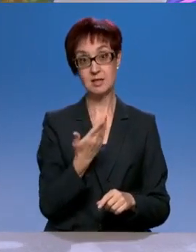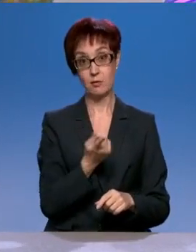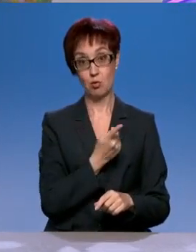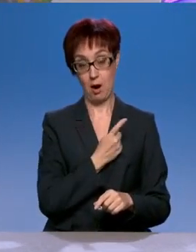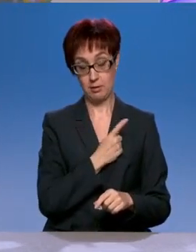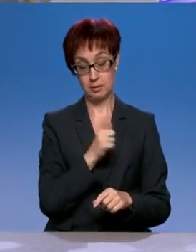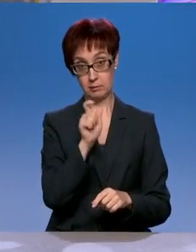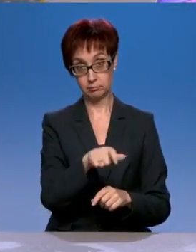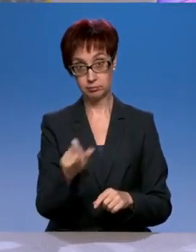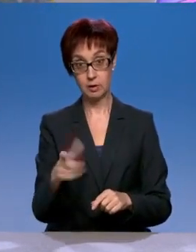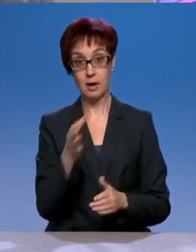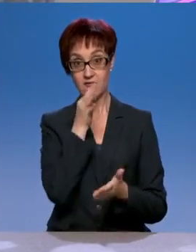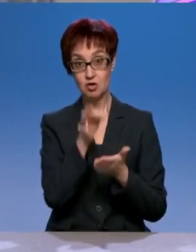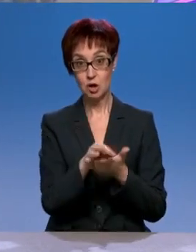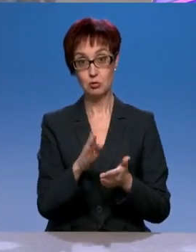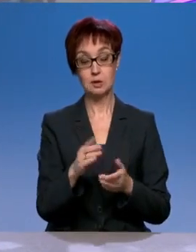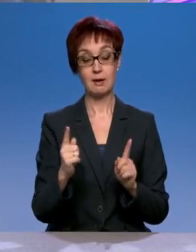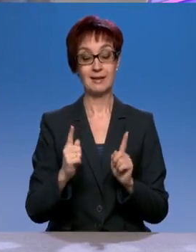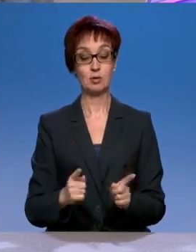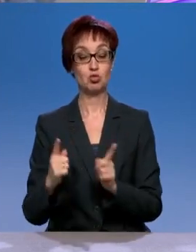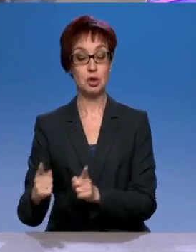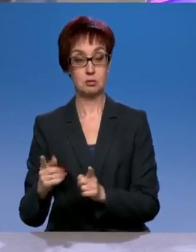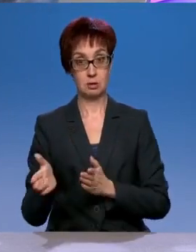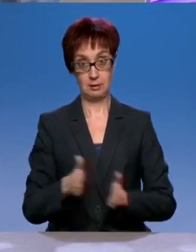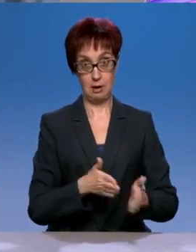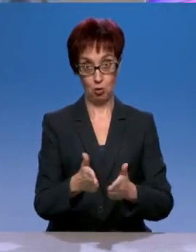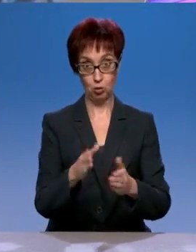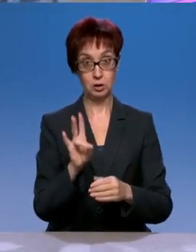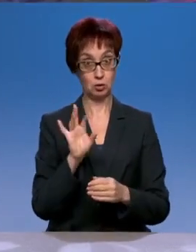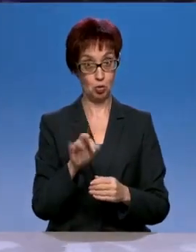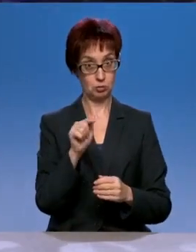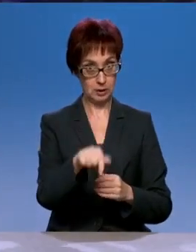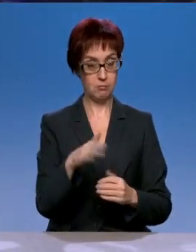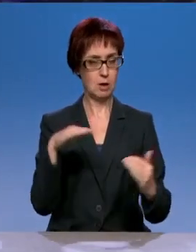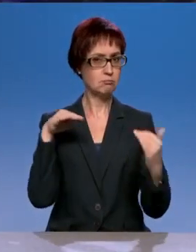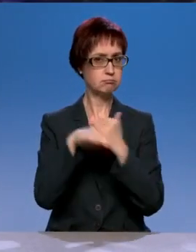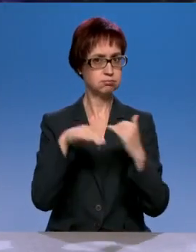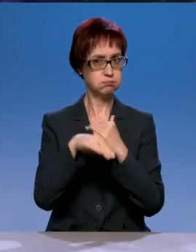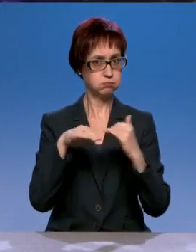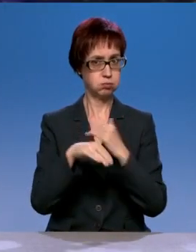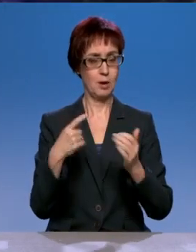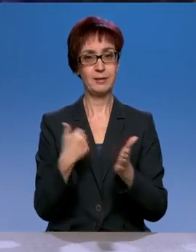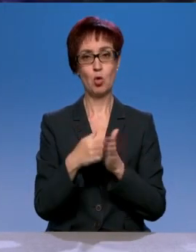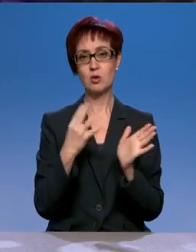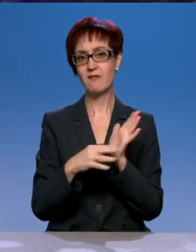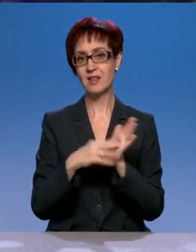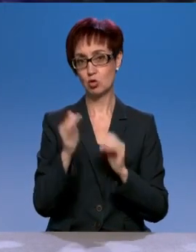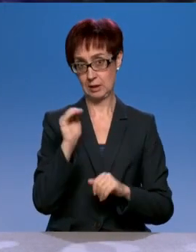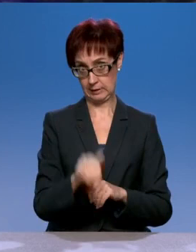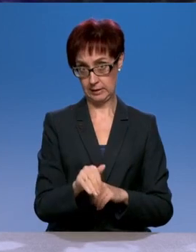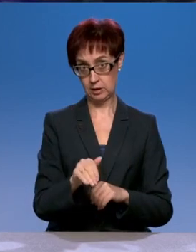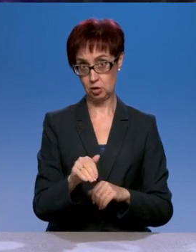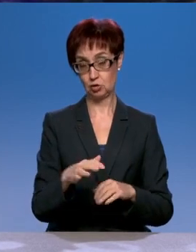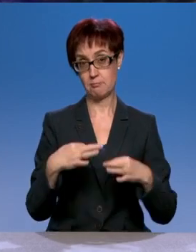зависит именно, потому что трафик огромный, естественно, большой, поток до 90 тысяч, по-моему, там доходит